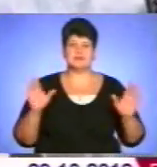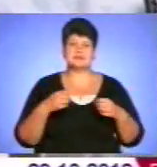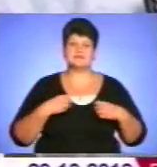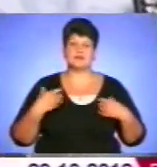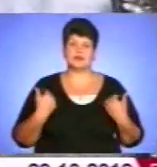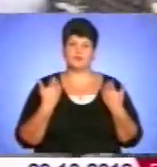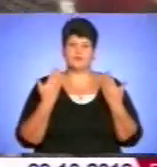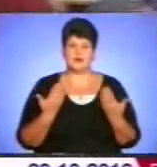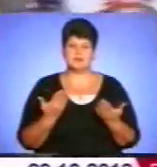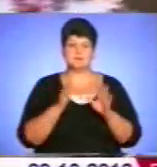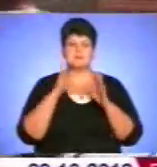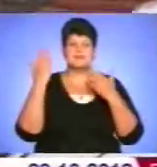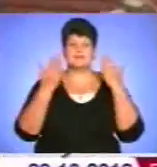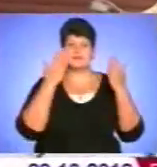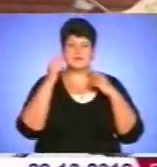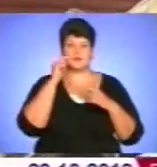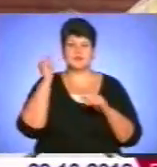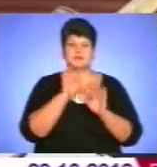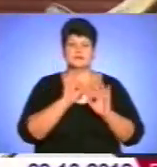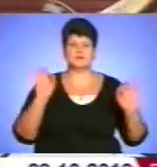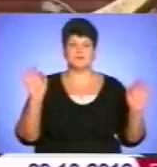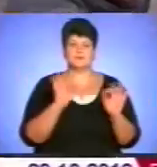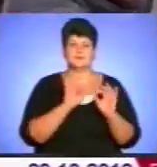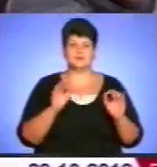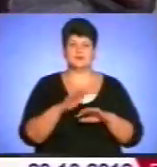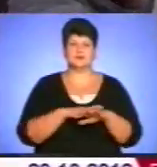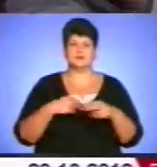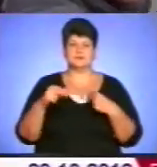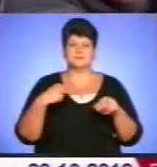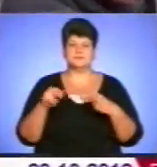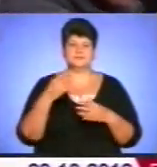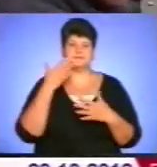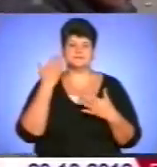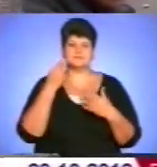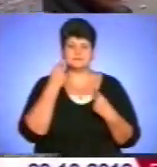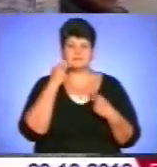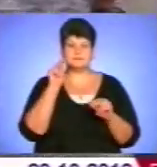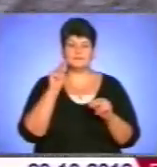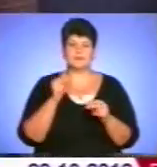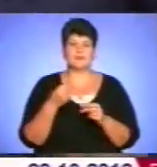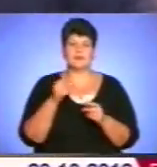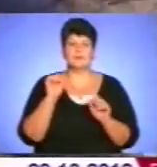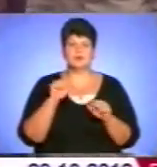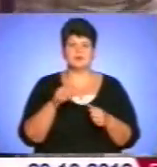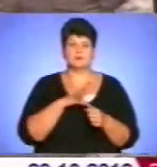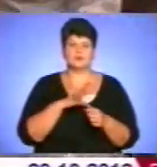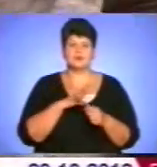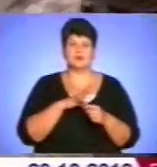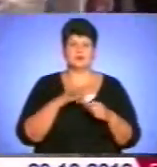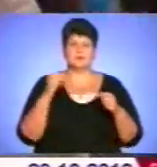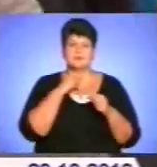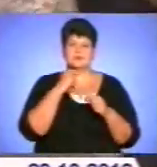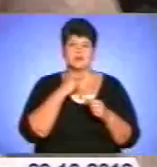Під веселу українську музику і ярмаркується веселіше. Зігрітися і підкріпитися можна було гарячим м'ясним бульйоном,